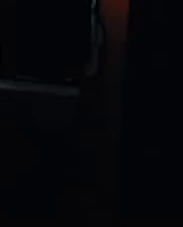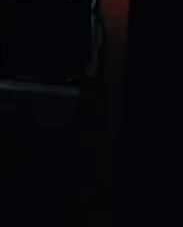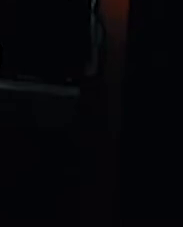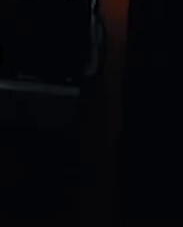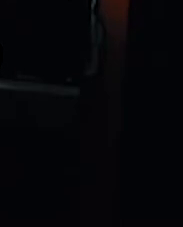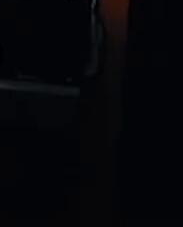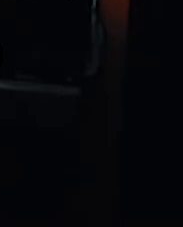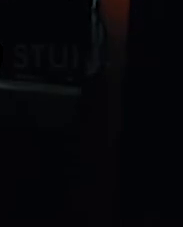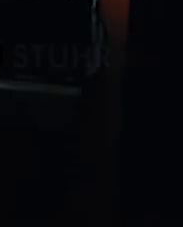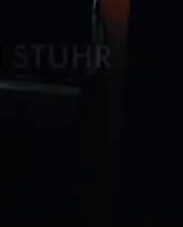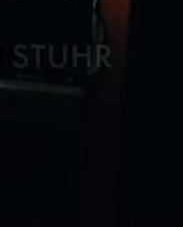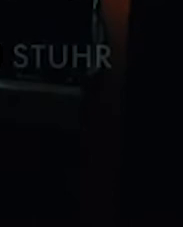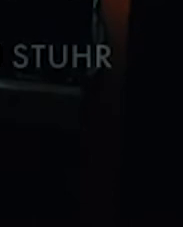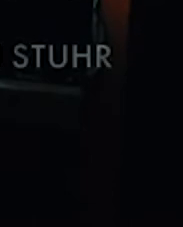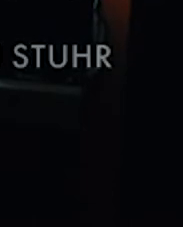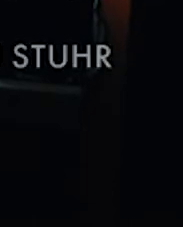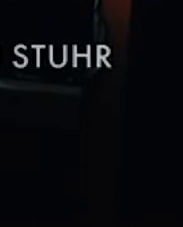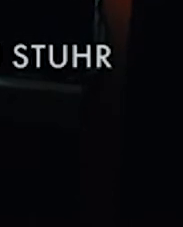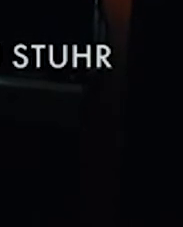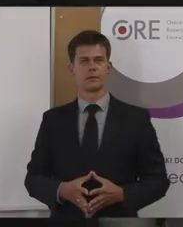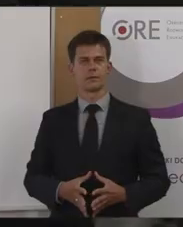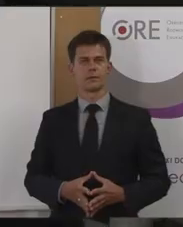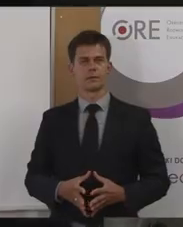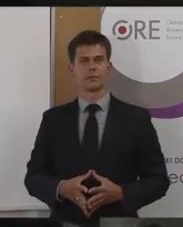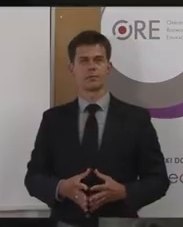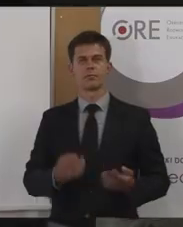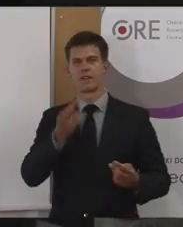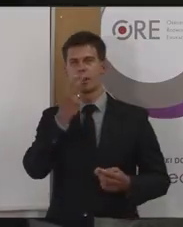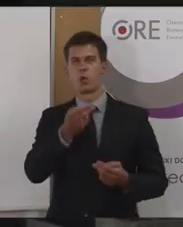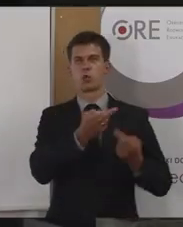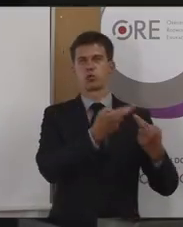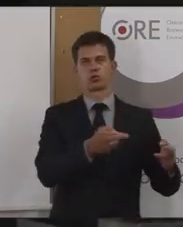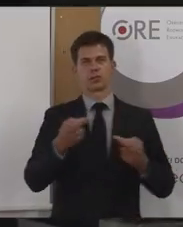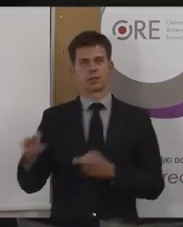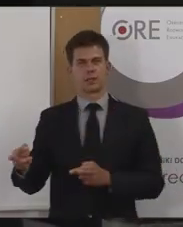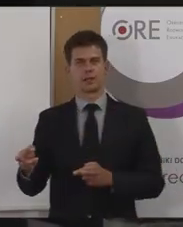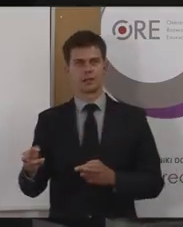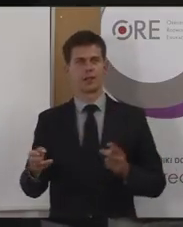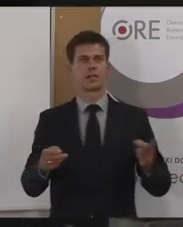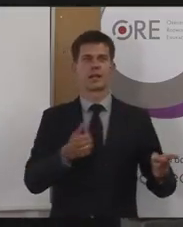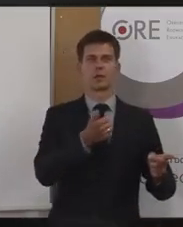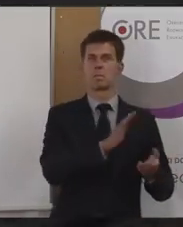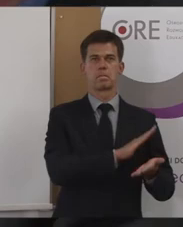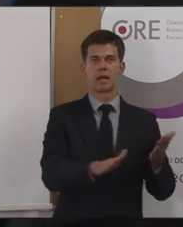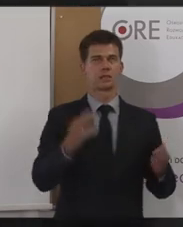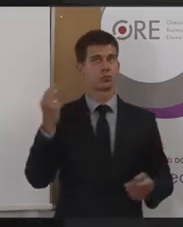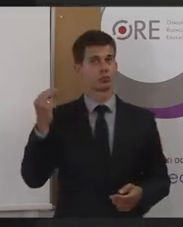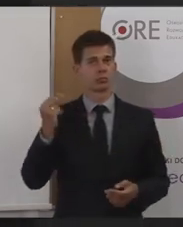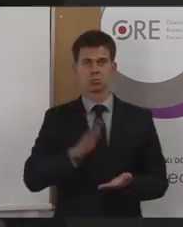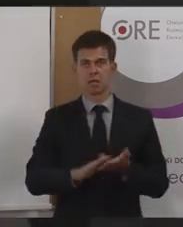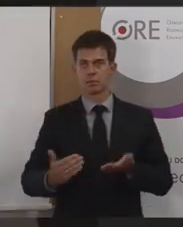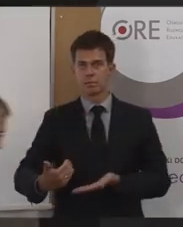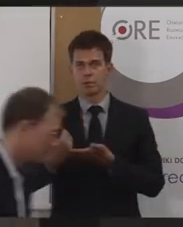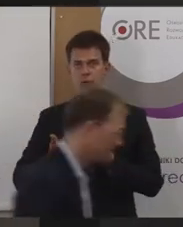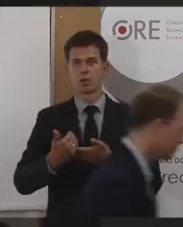nie rozumiem. Od rana bombardujecie mnie telefonami z życzeniami. Widać różnicę? A nawet ją słychać chyba, prawda? Więc tak wygląda